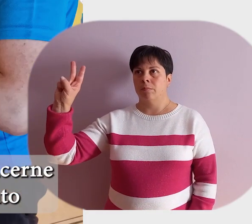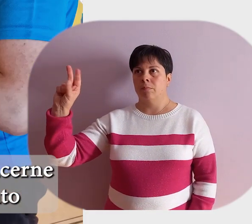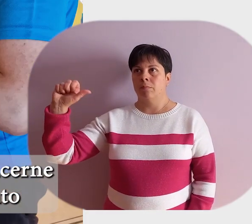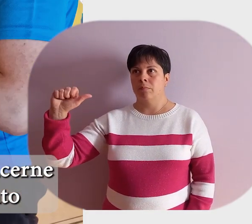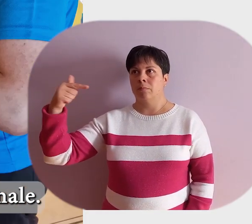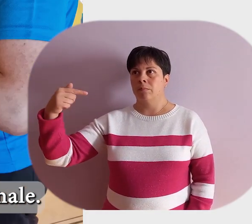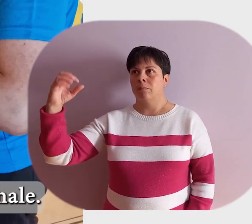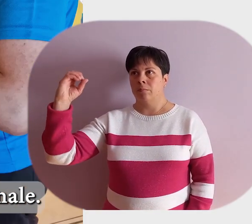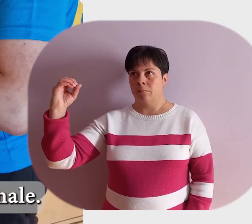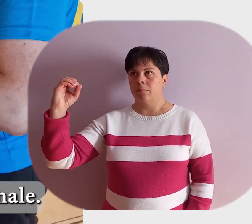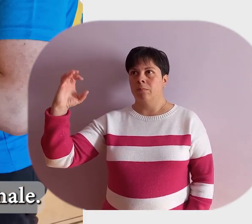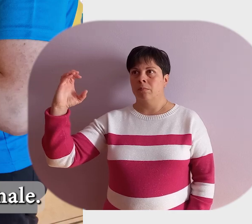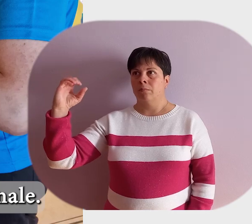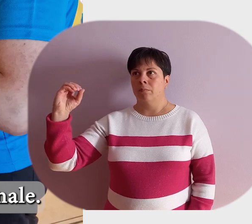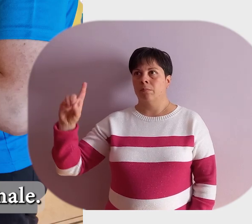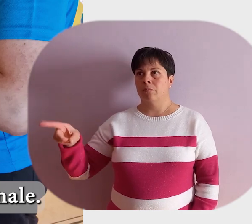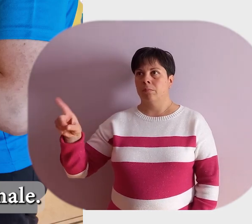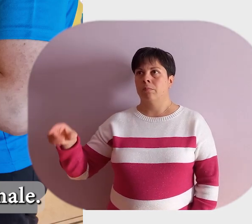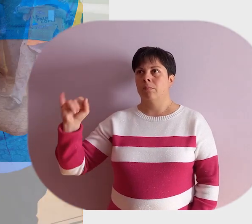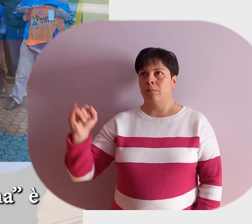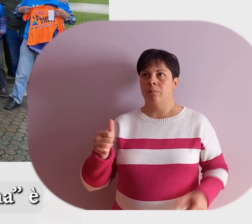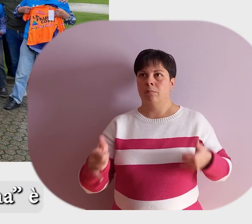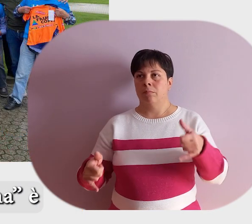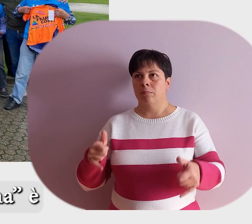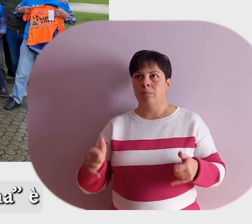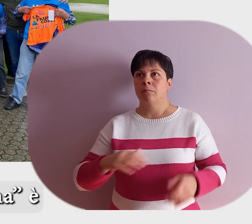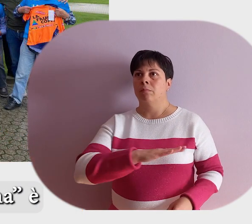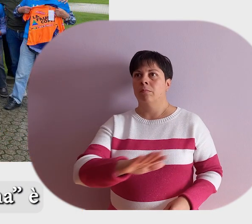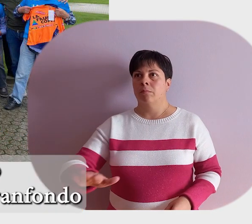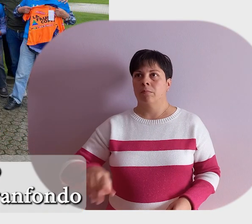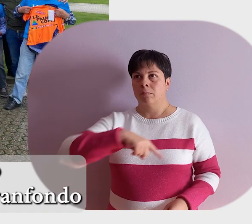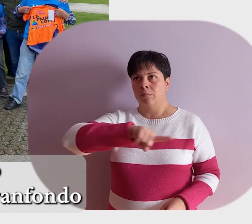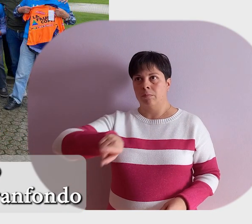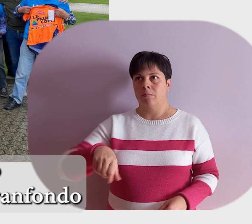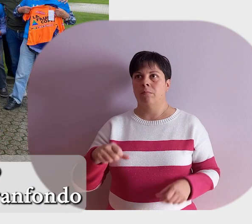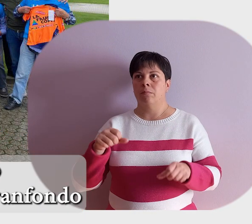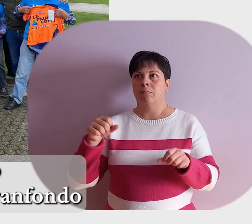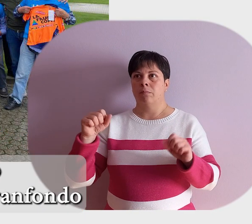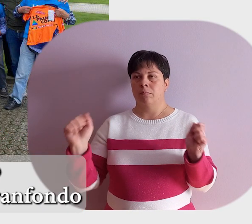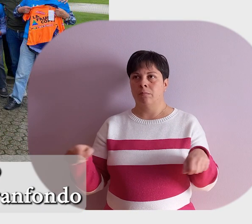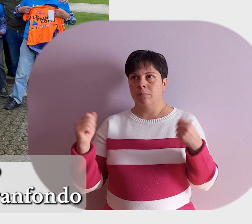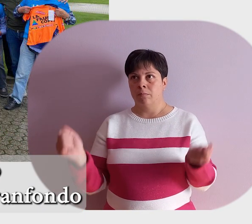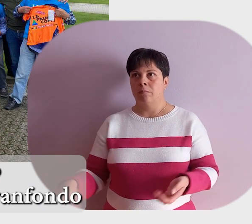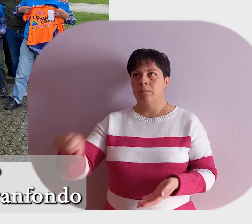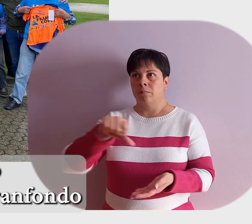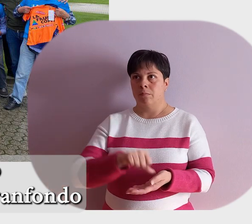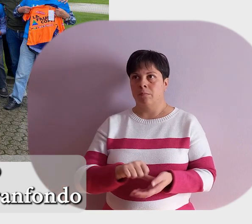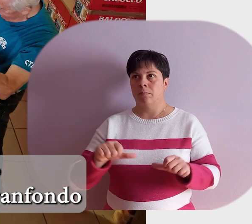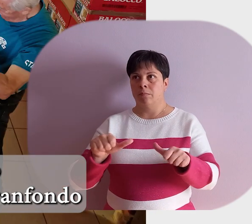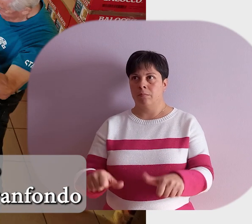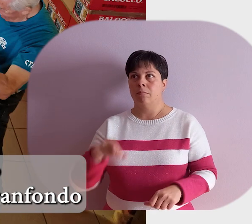nell'abbigliamento e la cura nell'igiene personale. Da quest'anno la cascina è anche spazio logistico per la